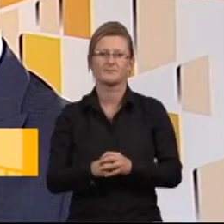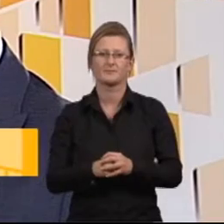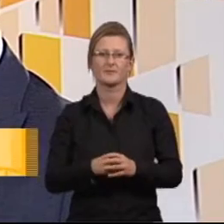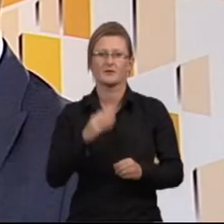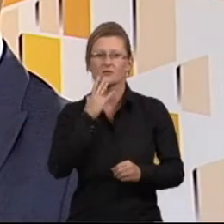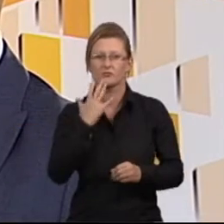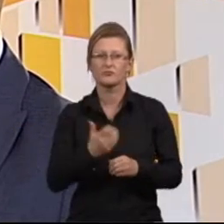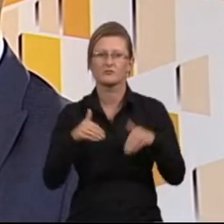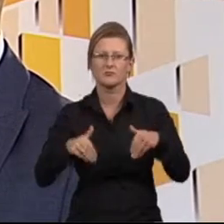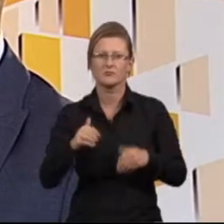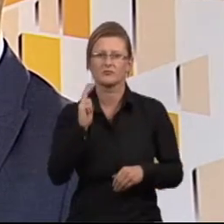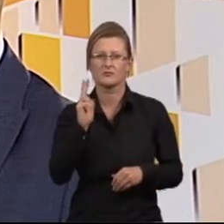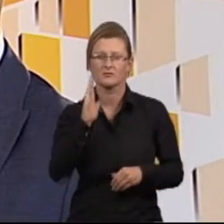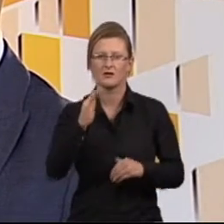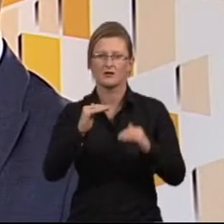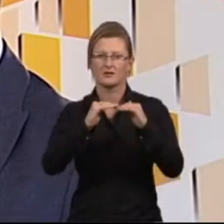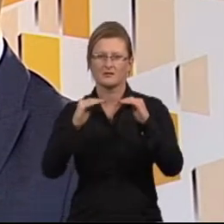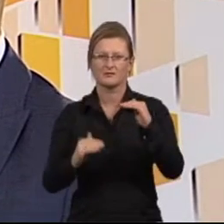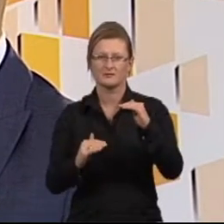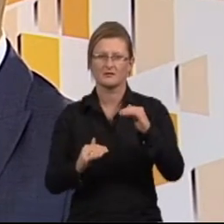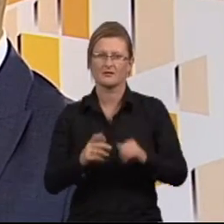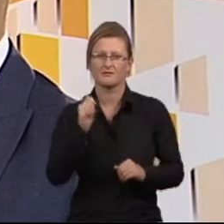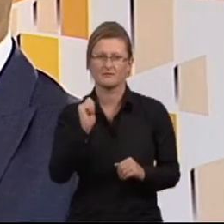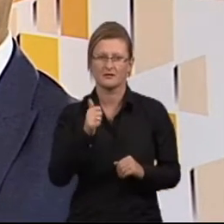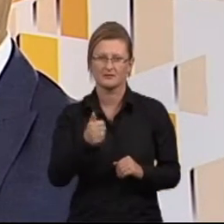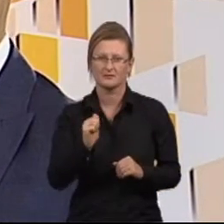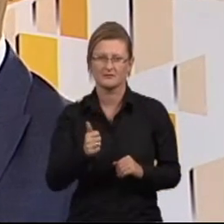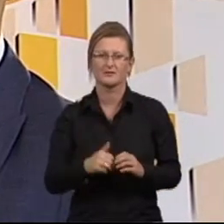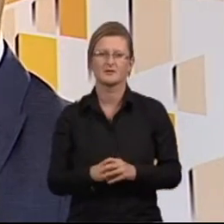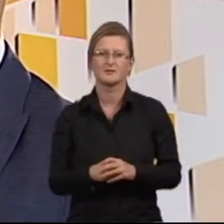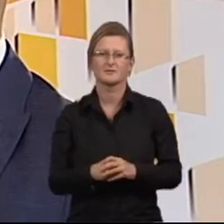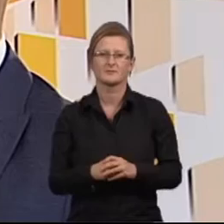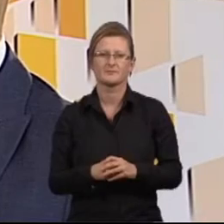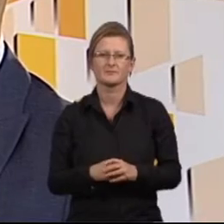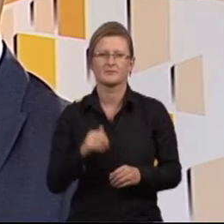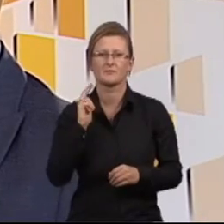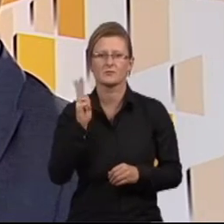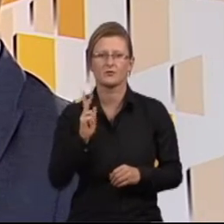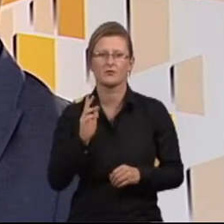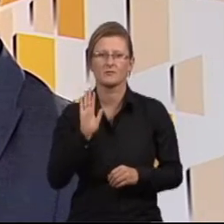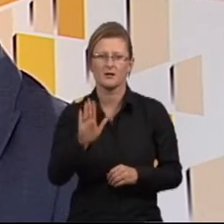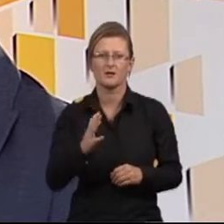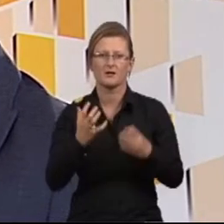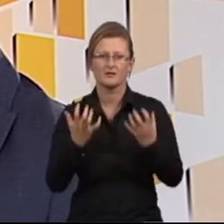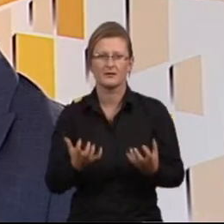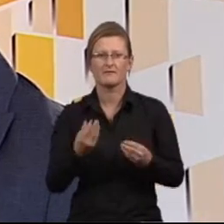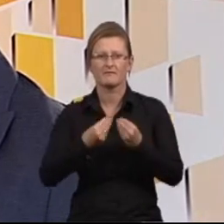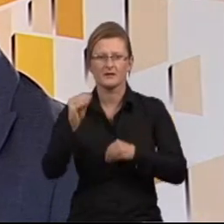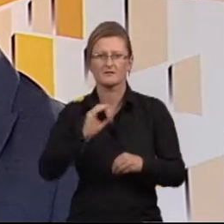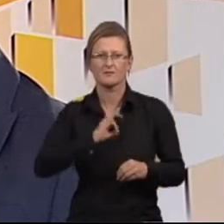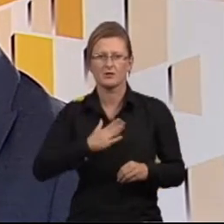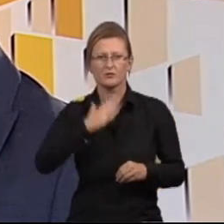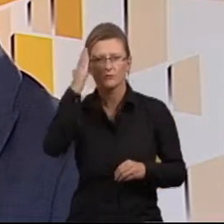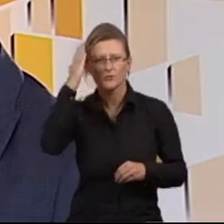Skorzystać z nich może prawie każdy, kto posiada niskie kwalifikacje, a widzi potrzebę